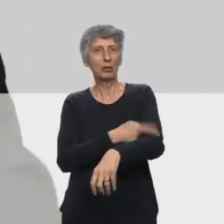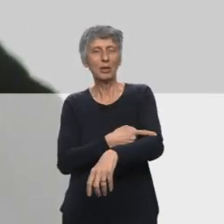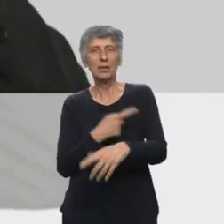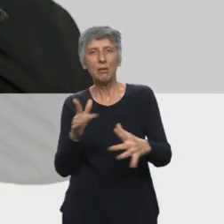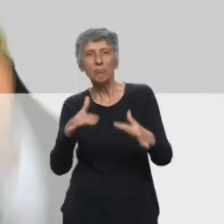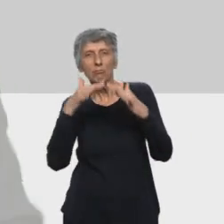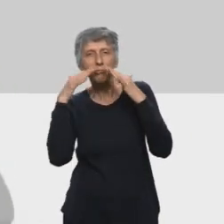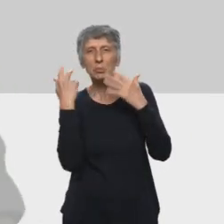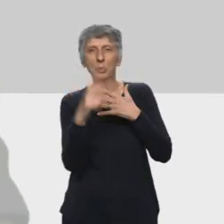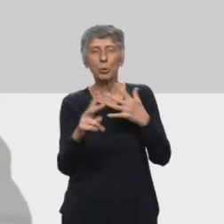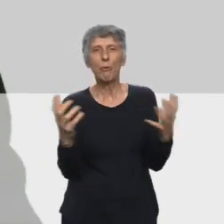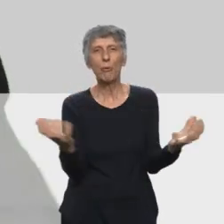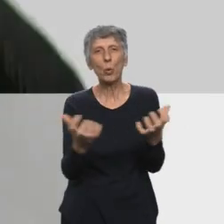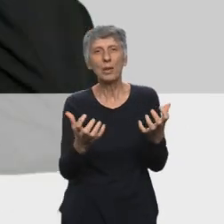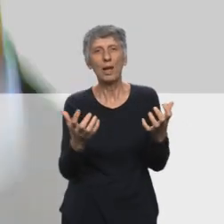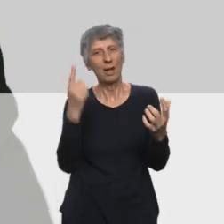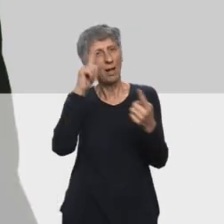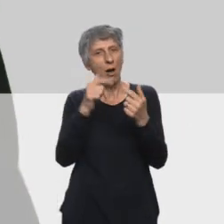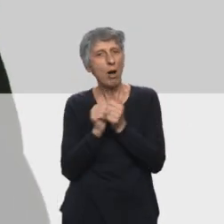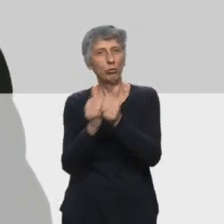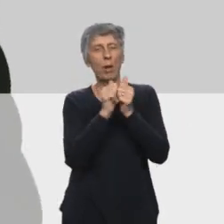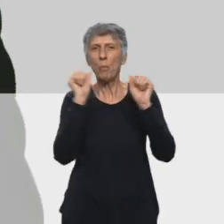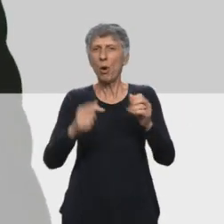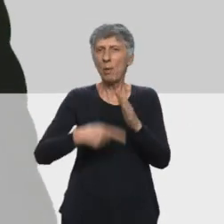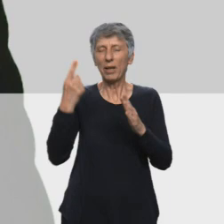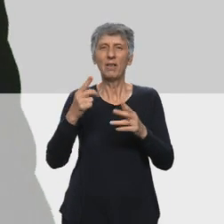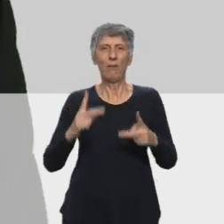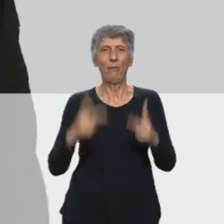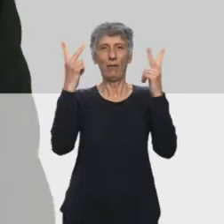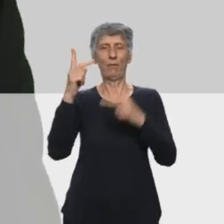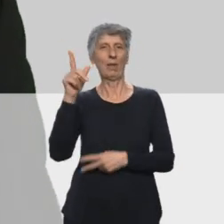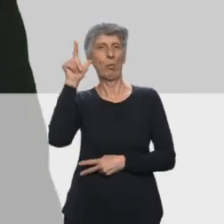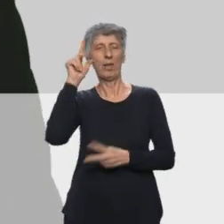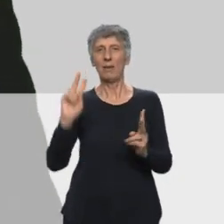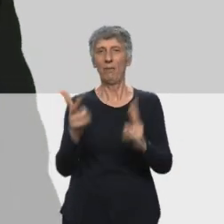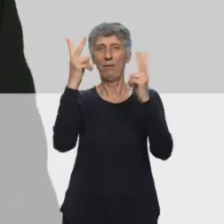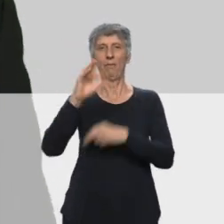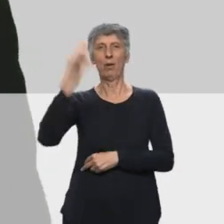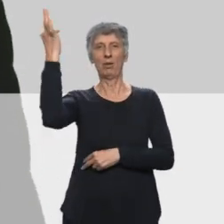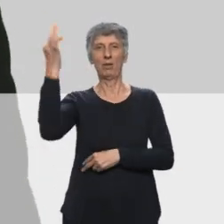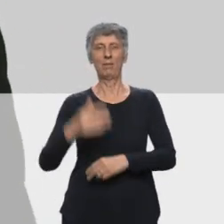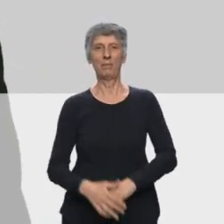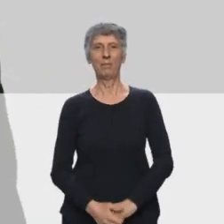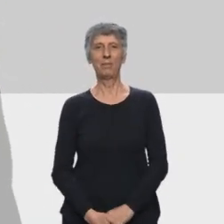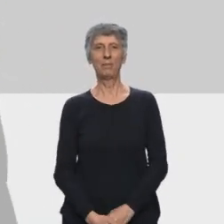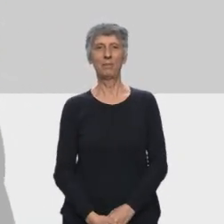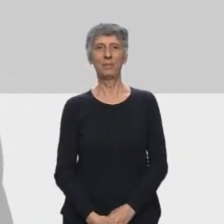et votre volonté pour qu'ensemble nous puissions redire vive la République, vive la France.